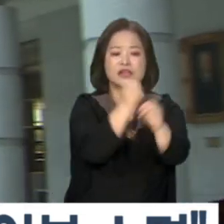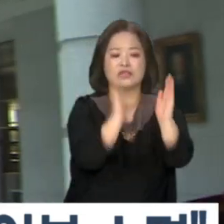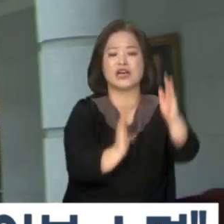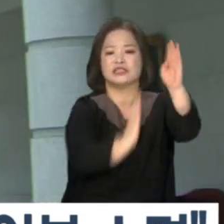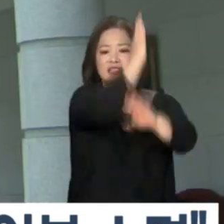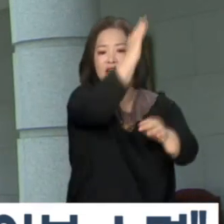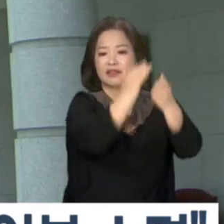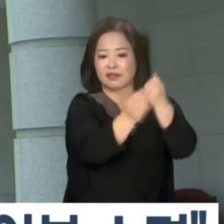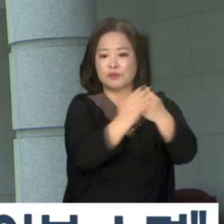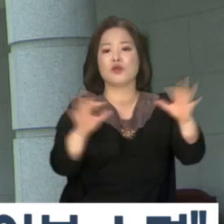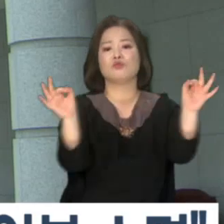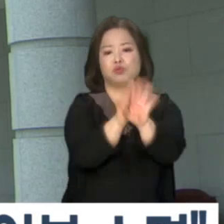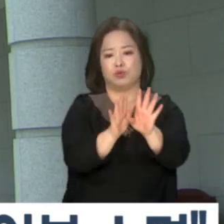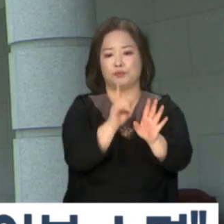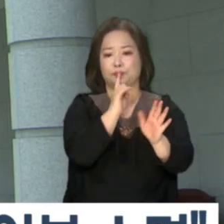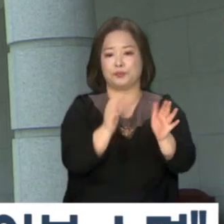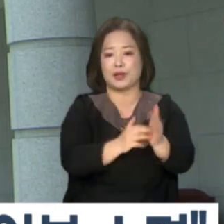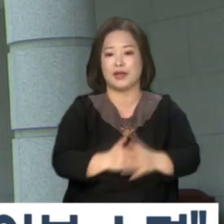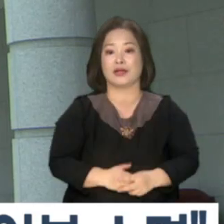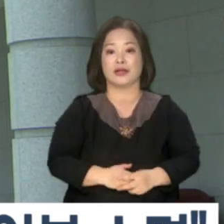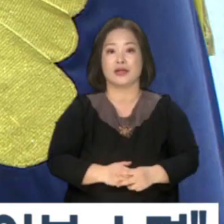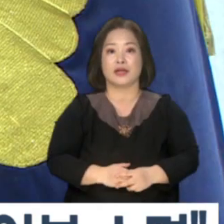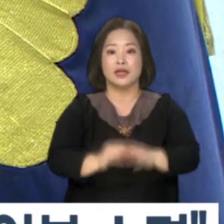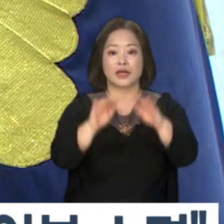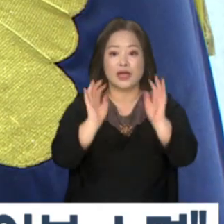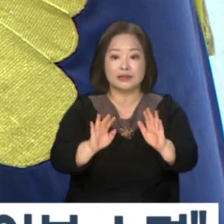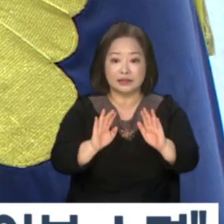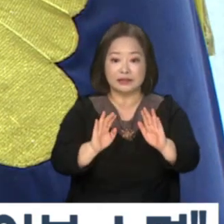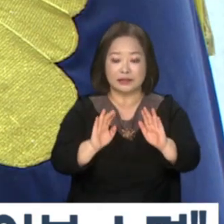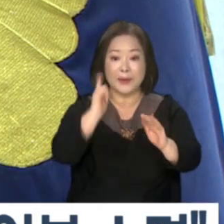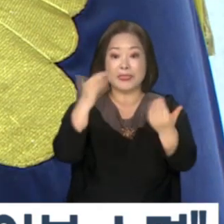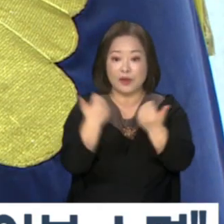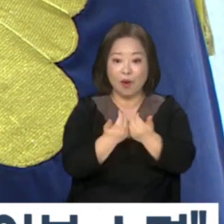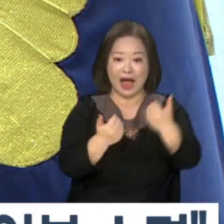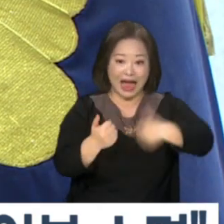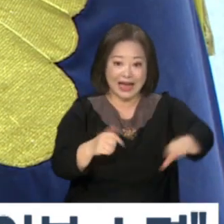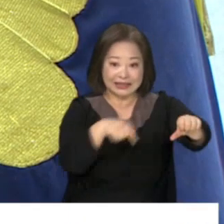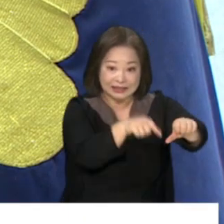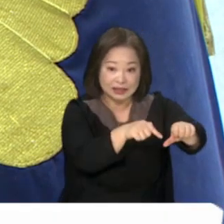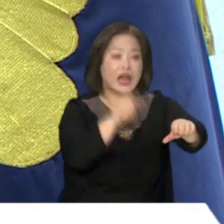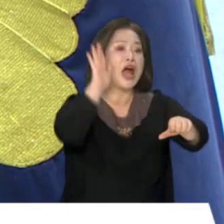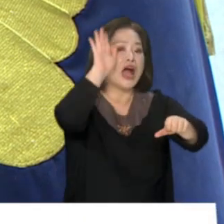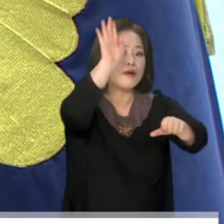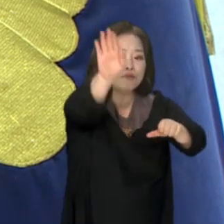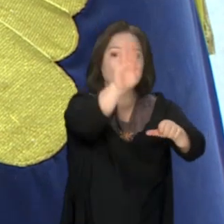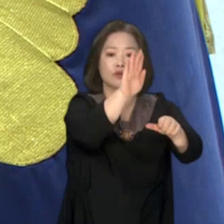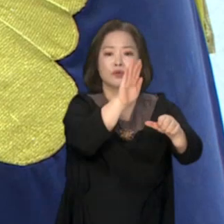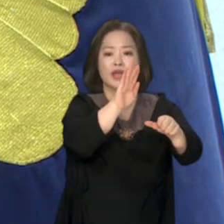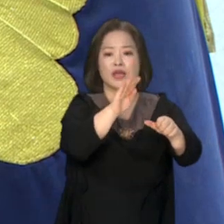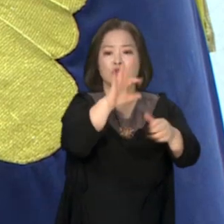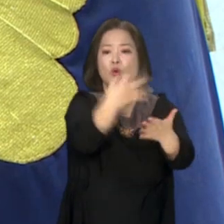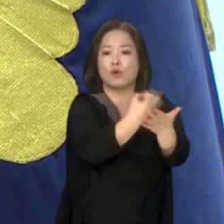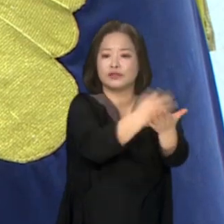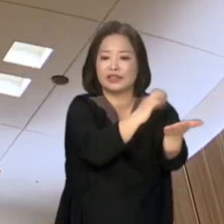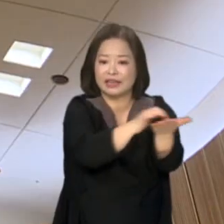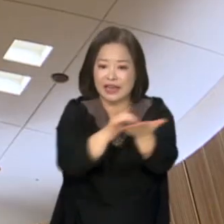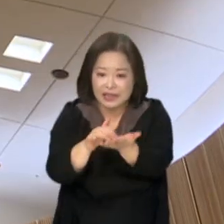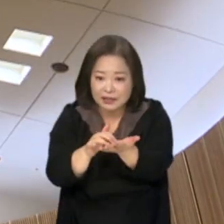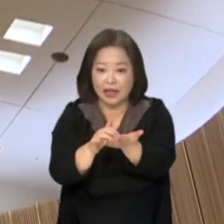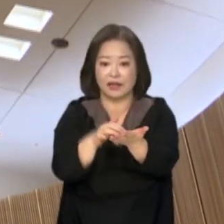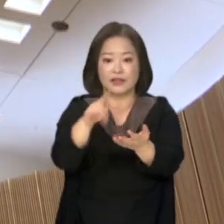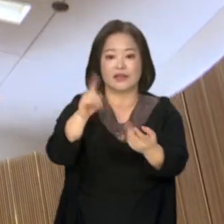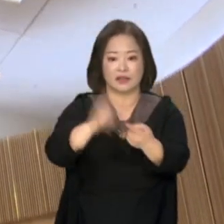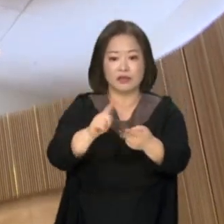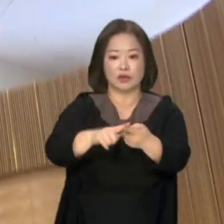청구권이 소멸했다고 판단했습니다. 반면 아들 몫의 일실 수입과 위자료 채권은 배상 책임이